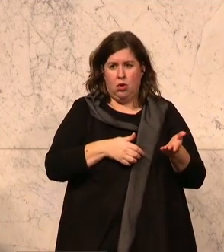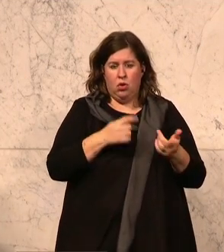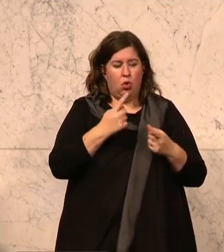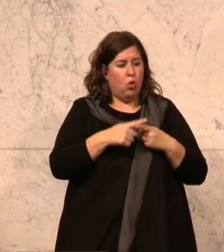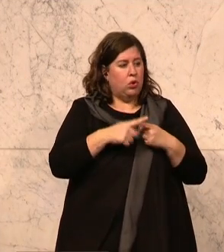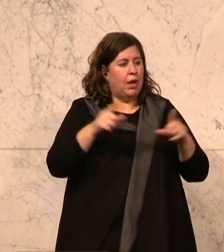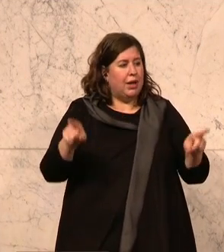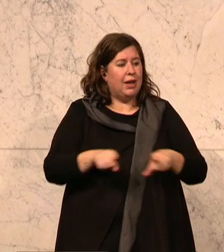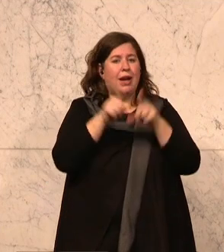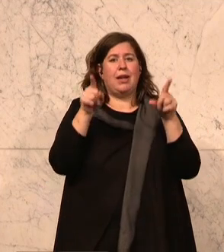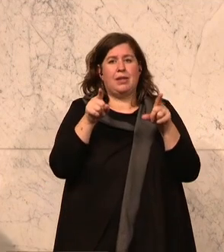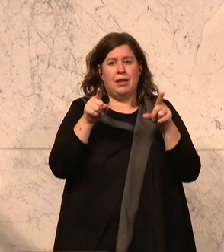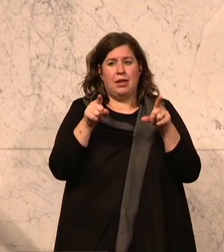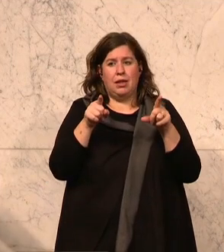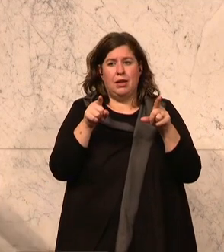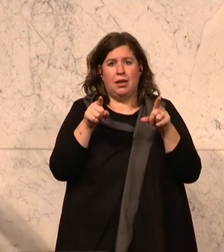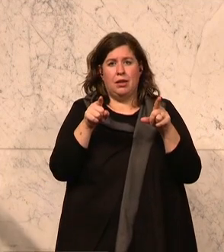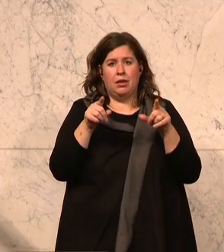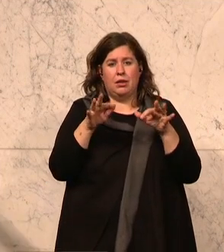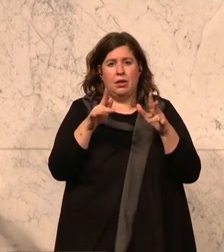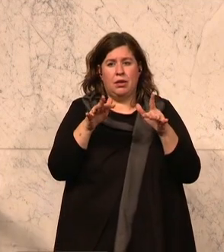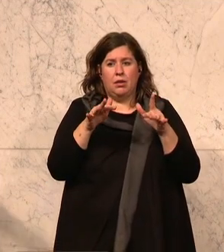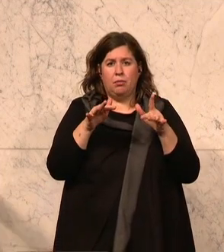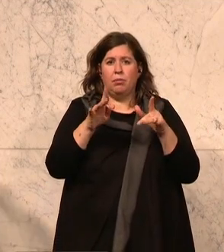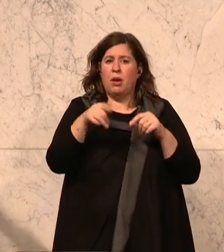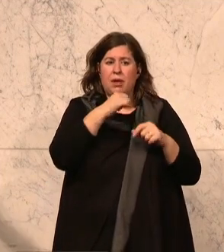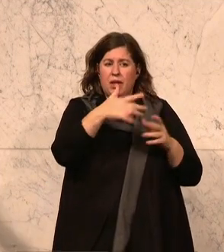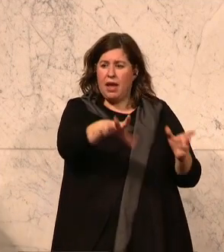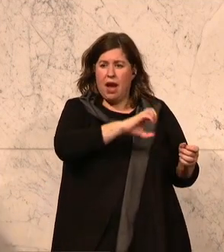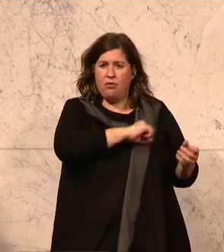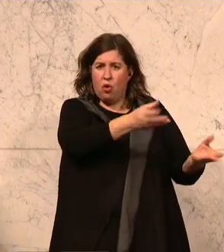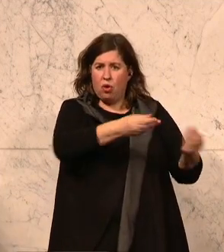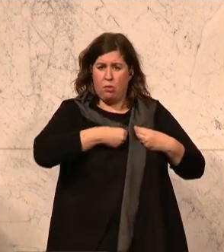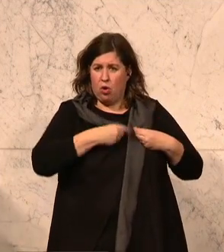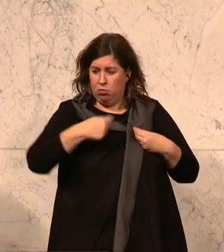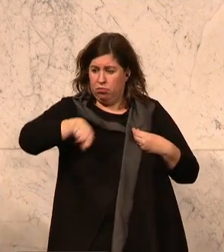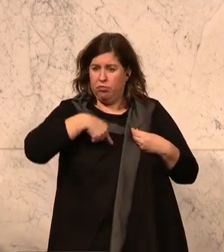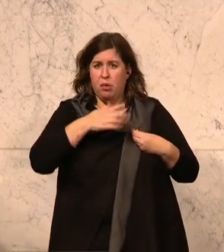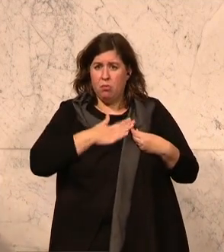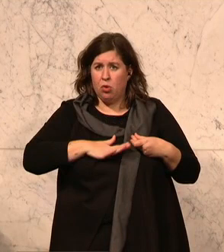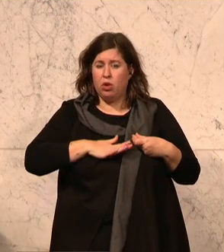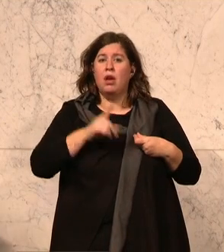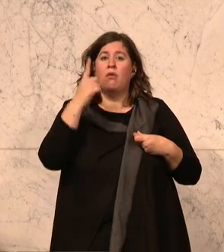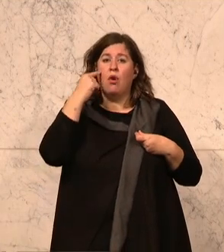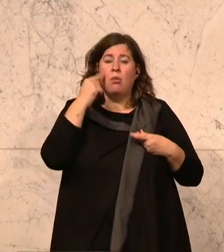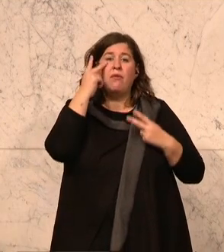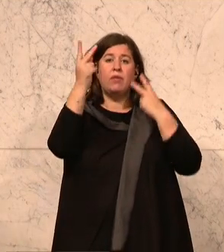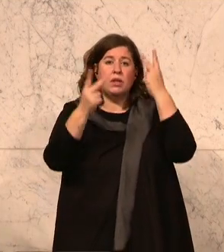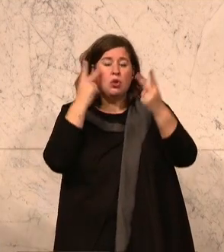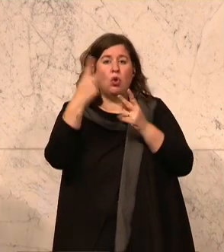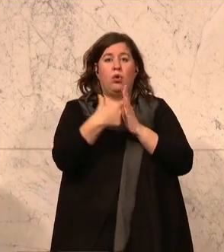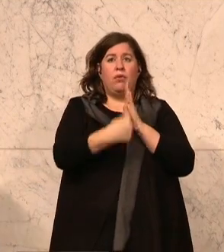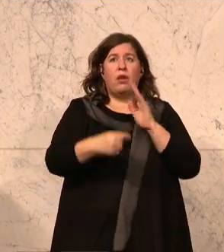Und gleichzeitig aber ernten wir nicht diesen Erfolg, den wir gerne hätten, weil auch die Visionen fehlen, weil die